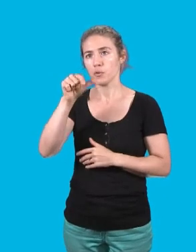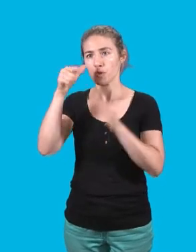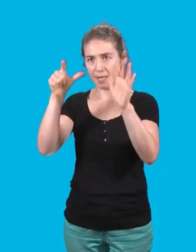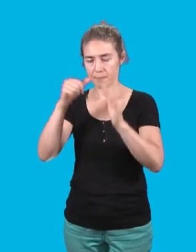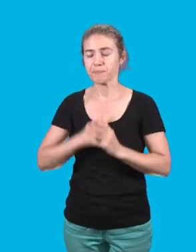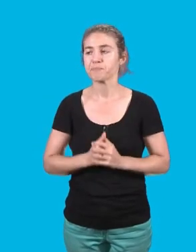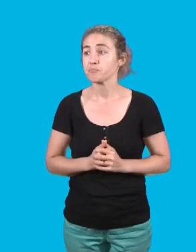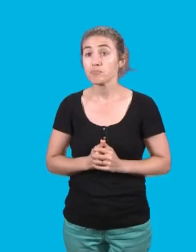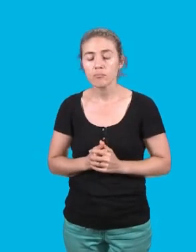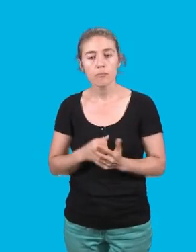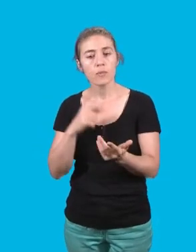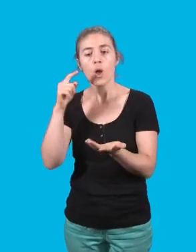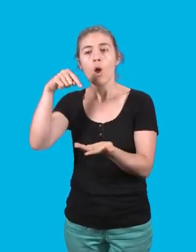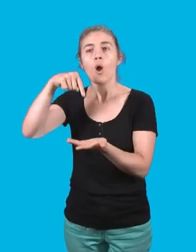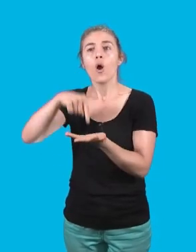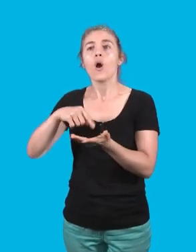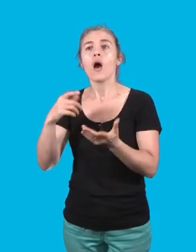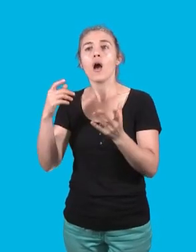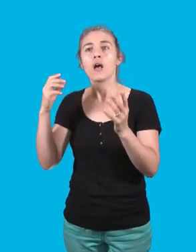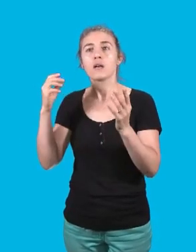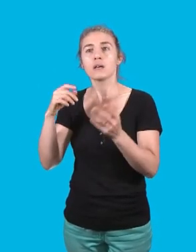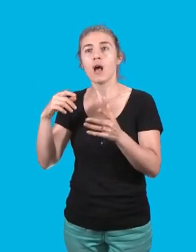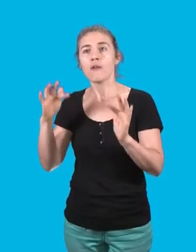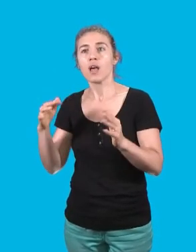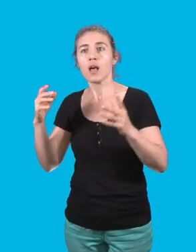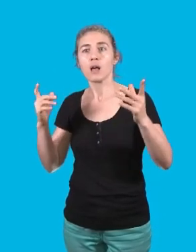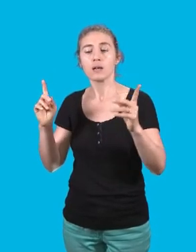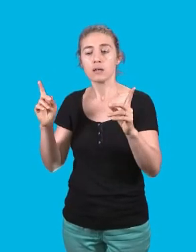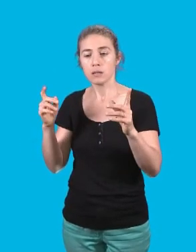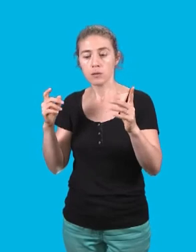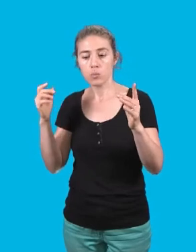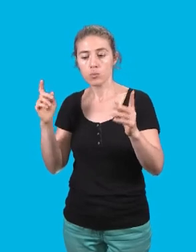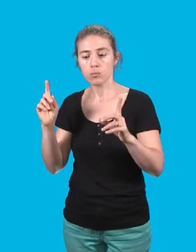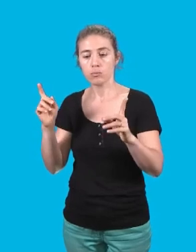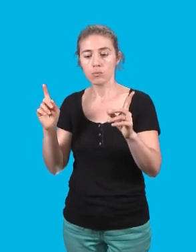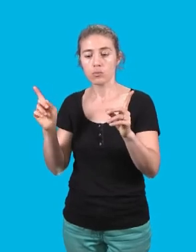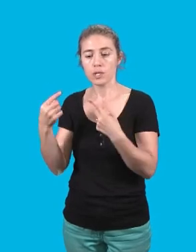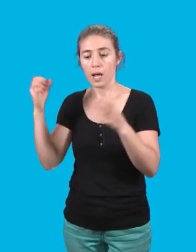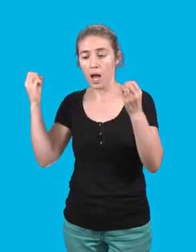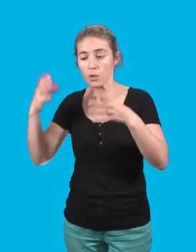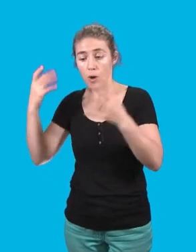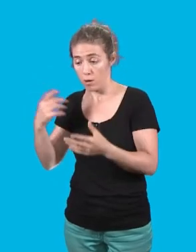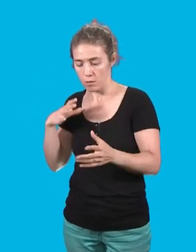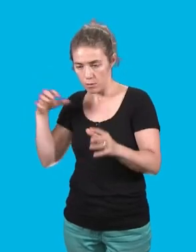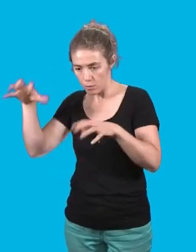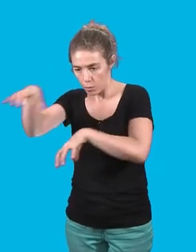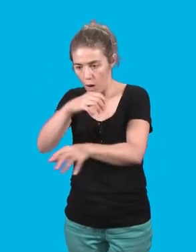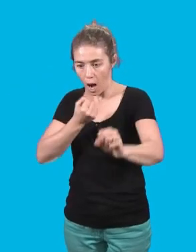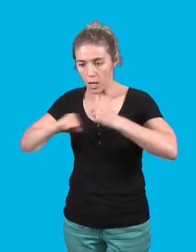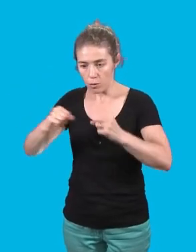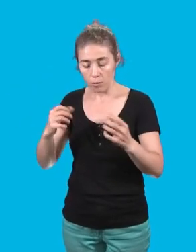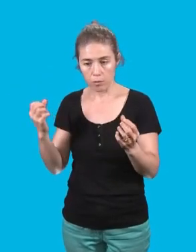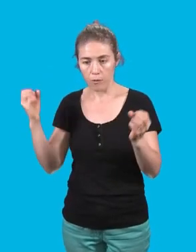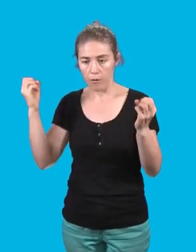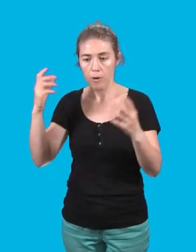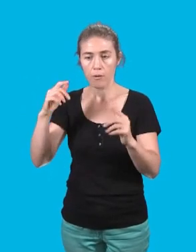des musiques actuelles est particulièrement dynamique sur le territoire de notre métropole. Je fais un détour par Stéréolux. Vous m'en